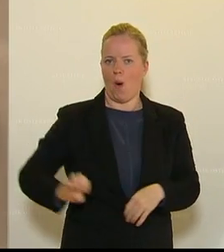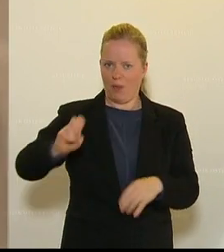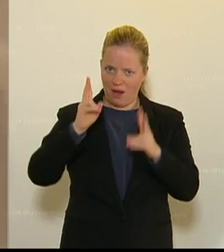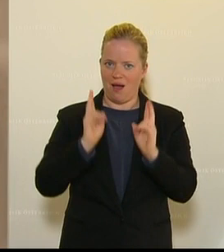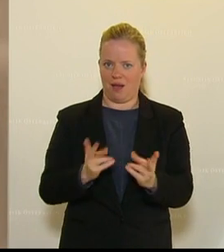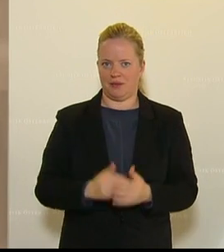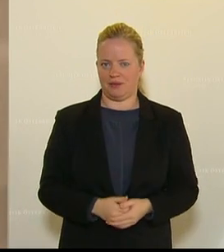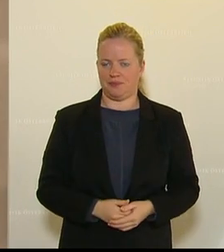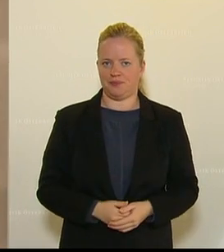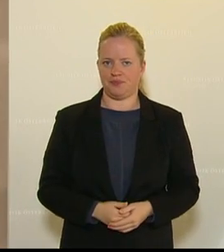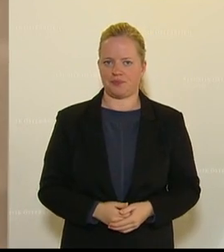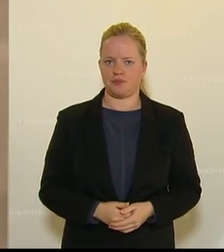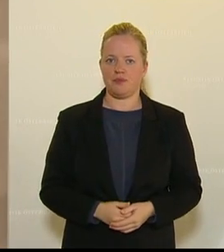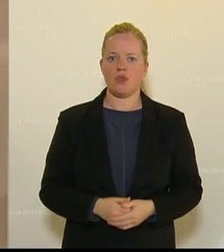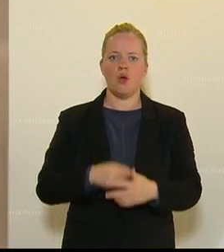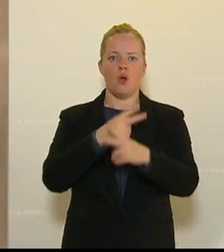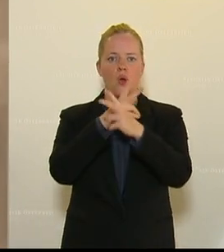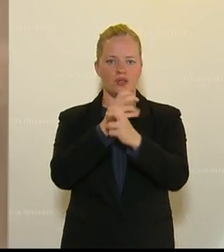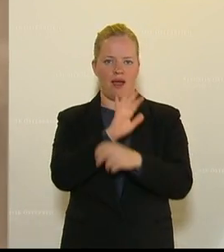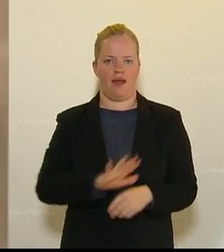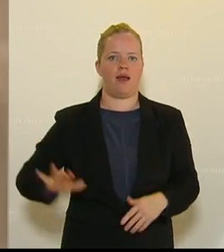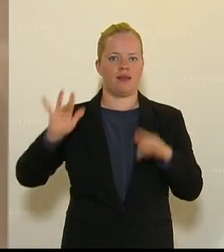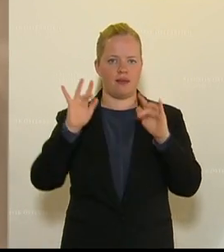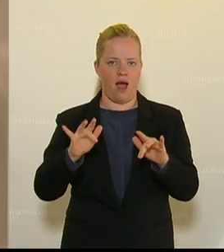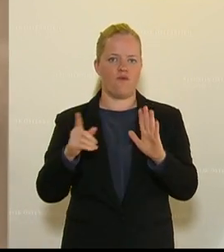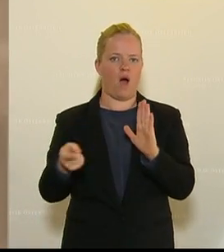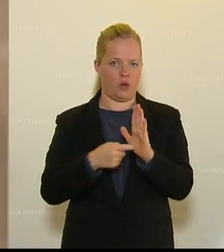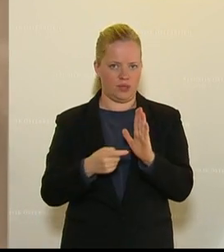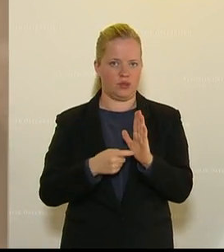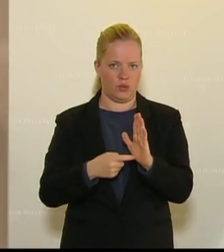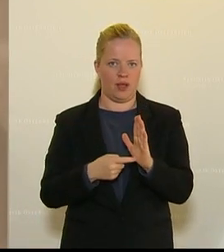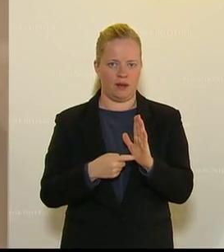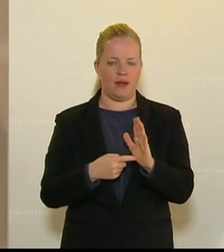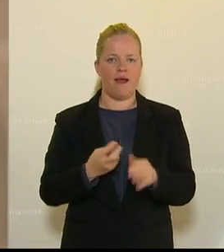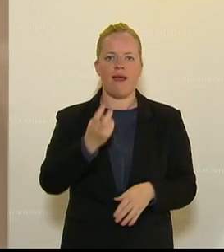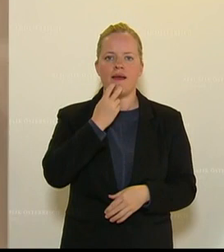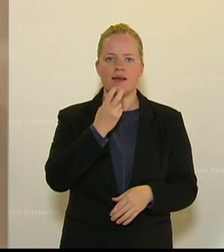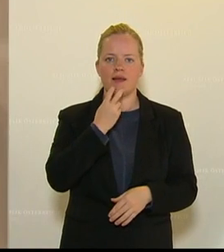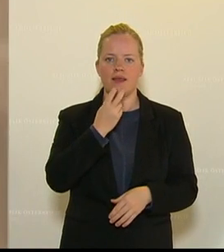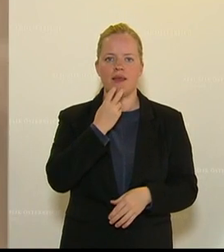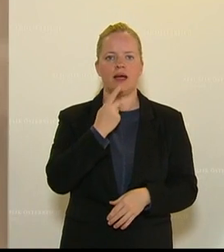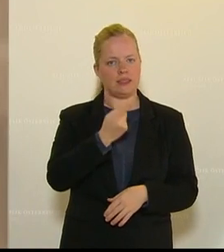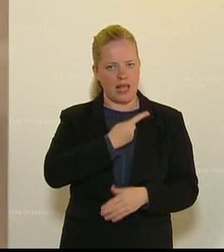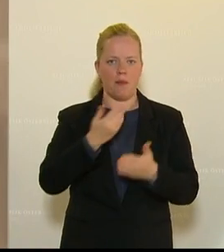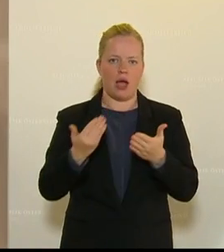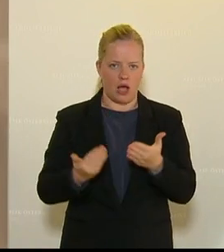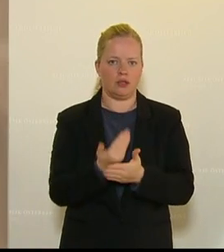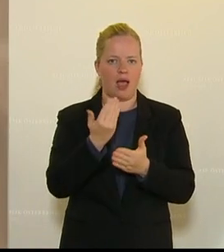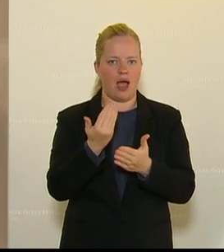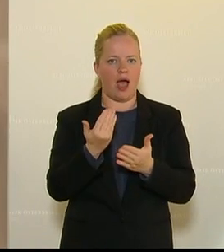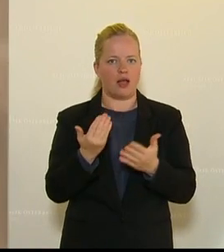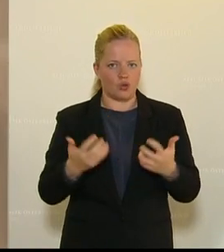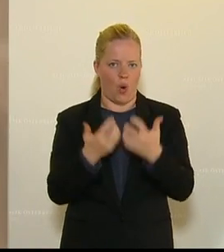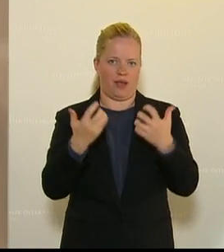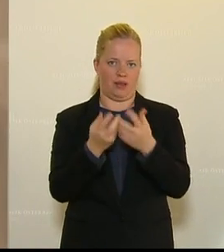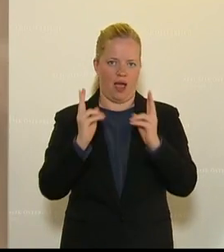wir haben in Österreich vor allem diese Voraussetzungen, diese Voraussetzungen, Energie auch selber zu erzeugen. Wir